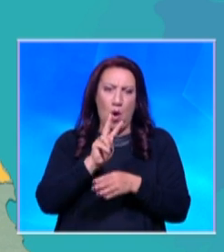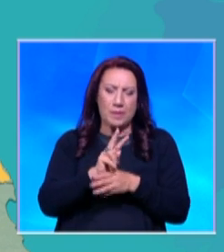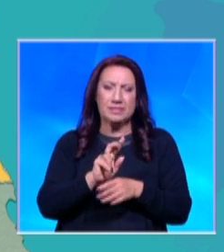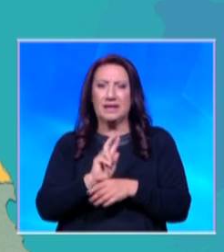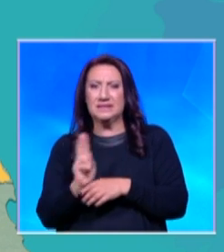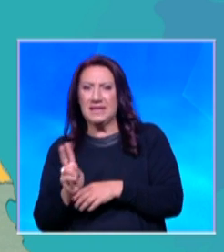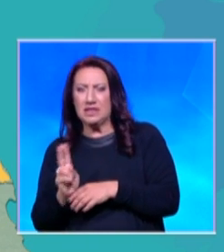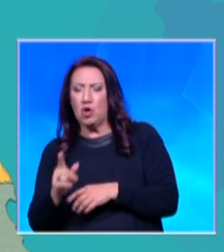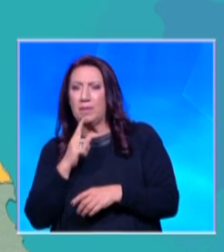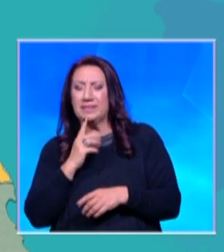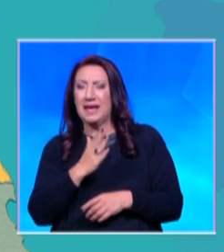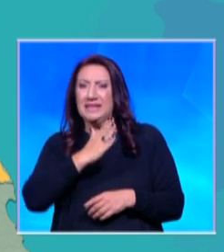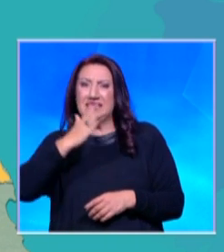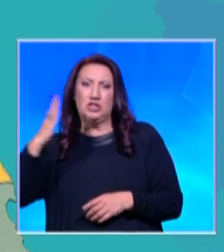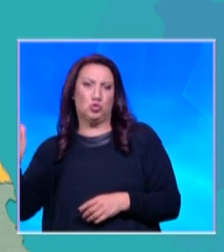България